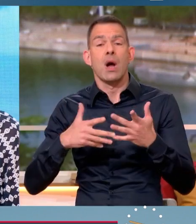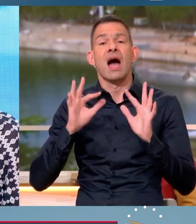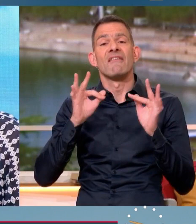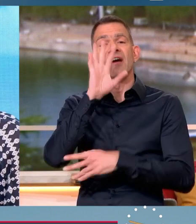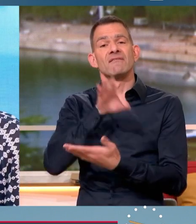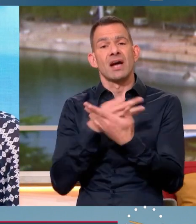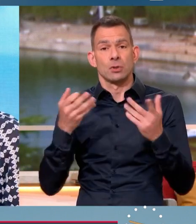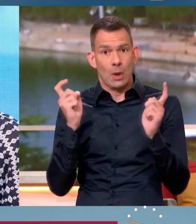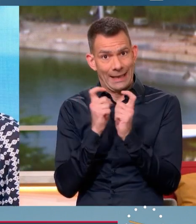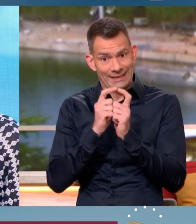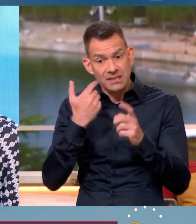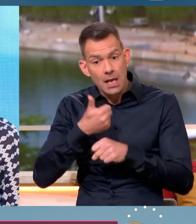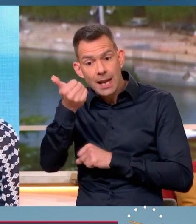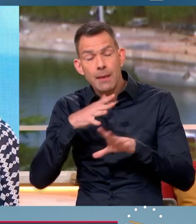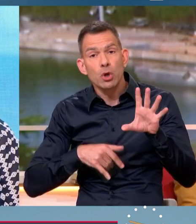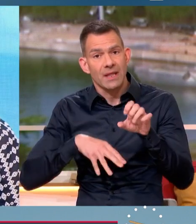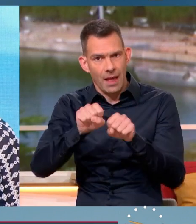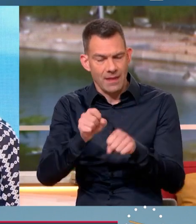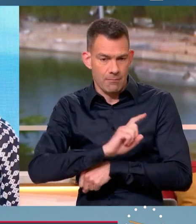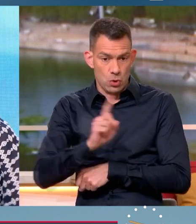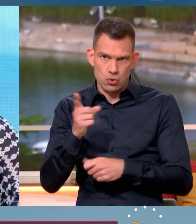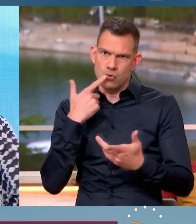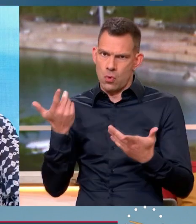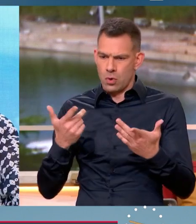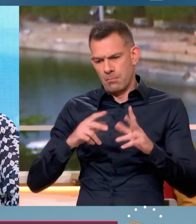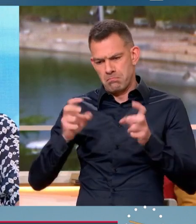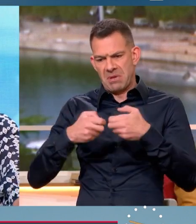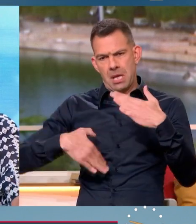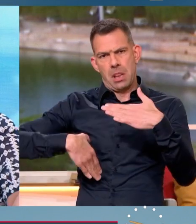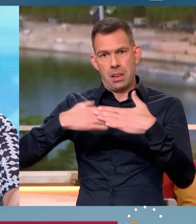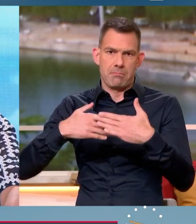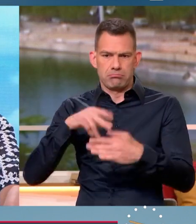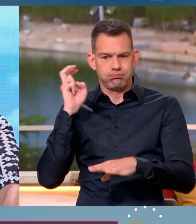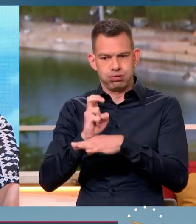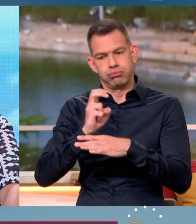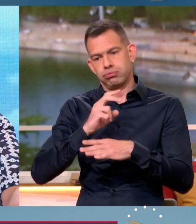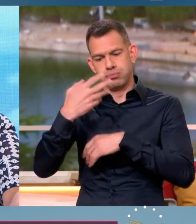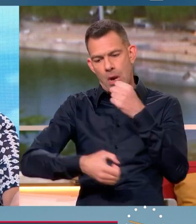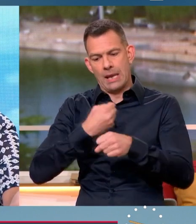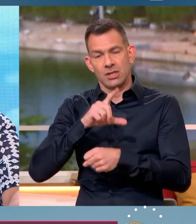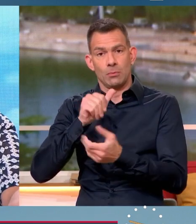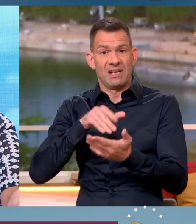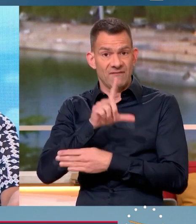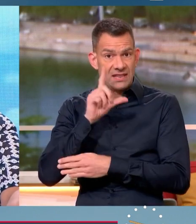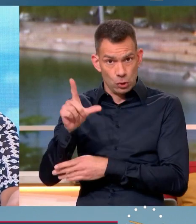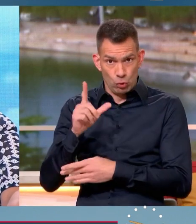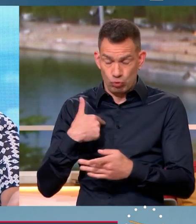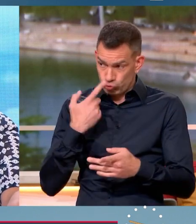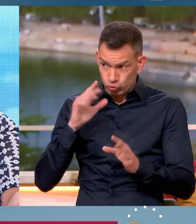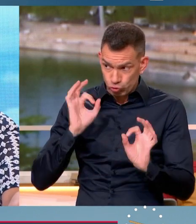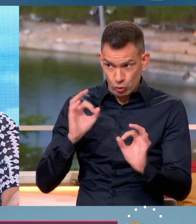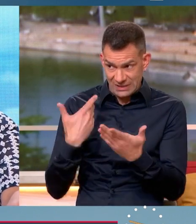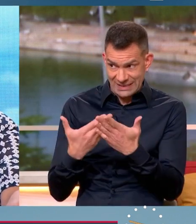consommateurs en matière d'énergie. Le bouclier tarifaire sera maintenu pendant toute l'année 2022. C'est ce qu'il faut faire ?